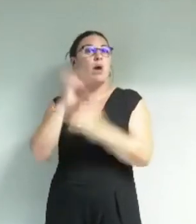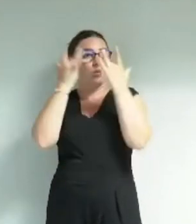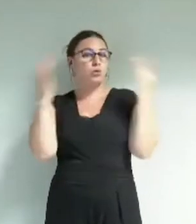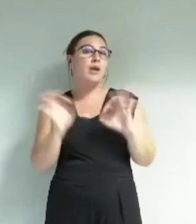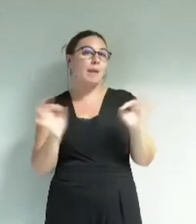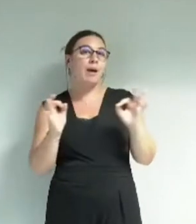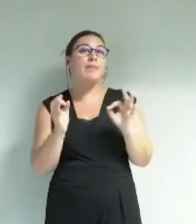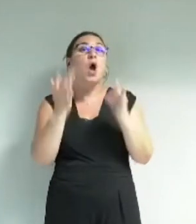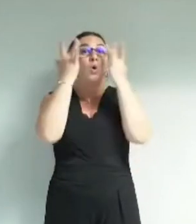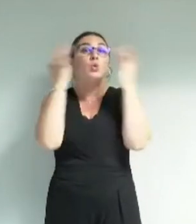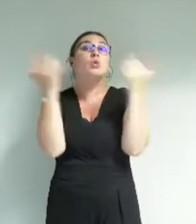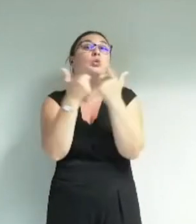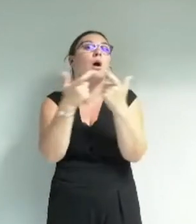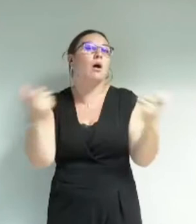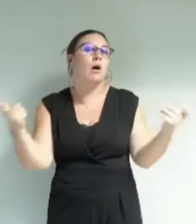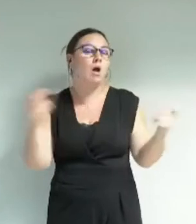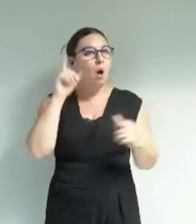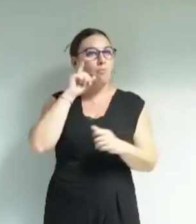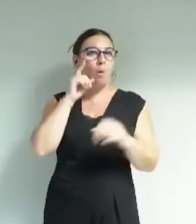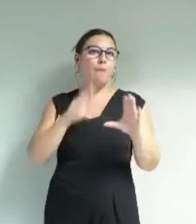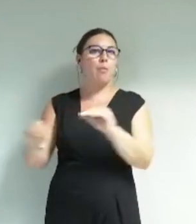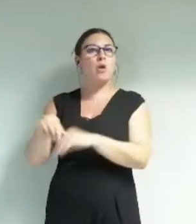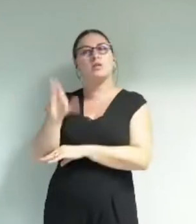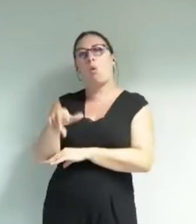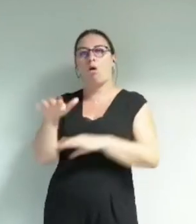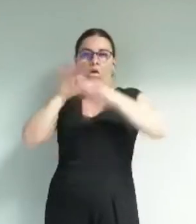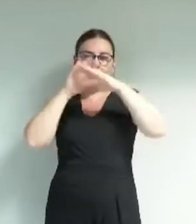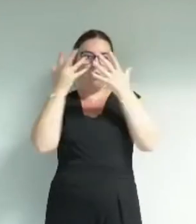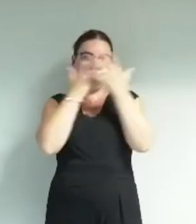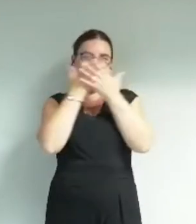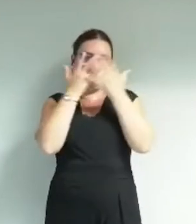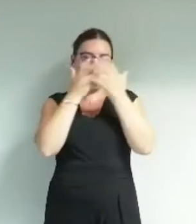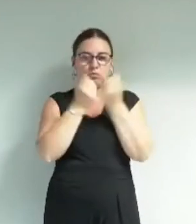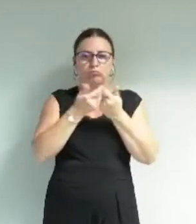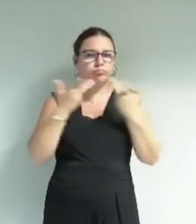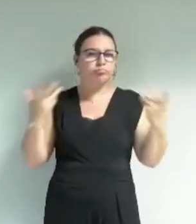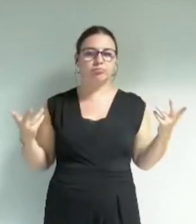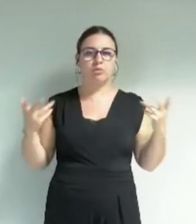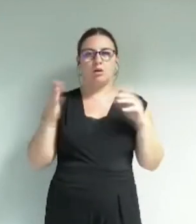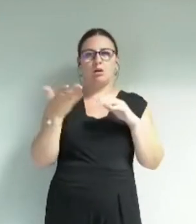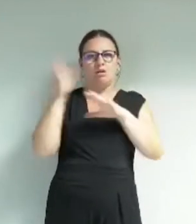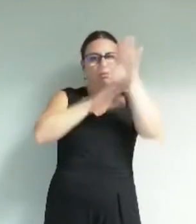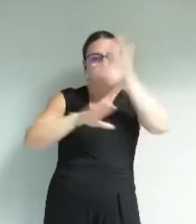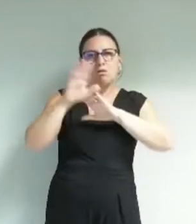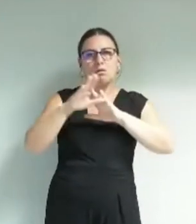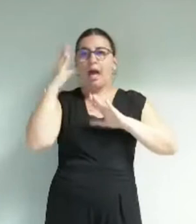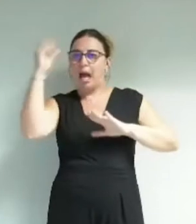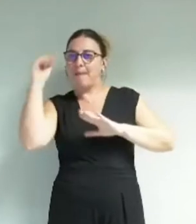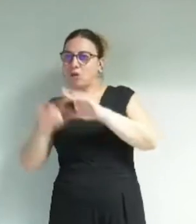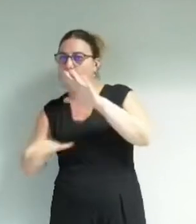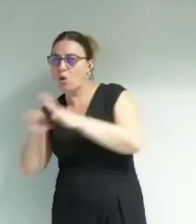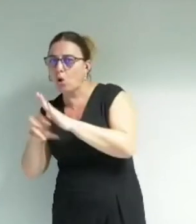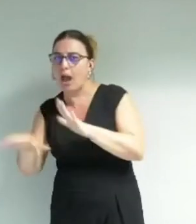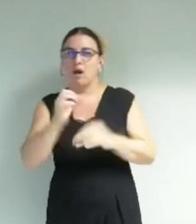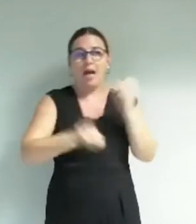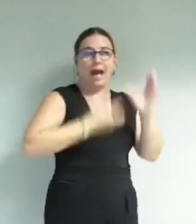aux cultures car sa démagogie le pousse à tout confondre à mettre sur le même plan pratiques amateurs locales et pratiques